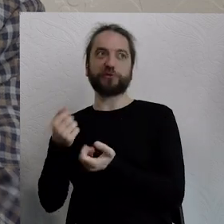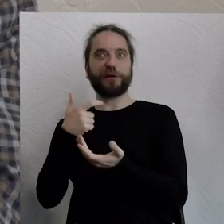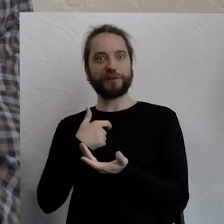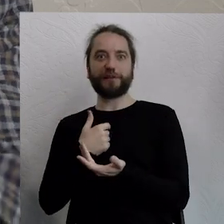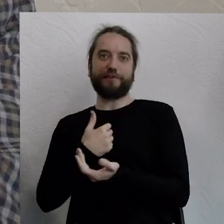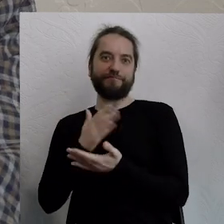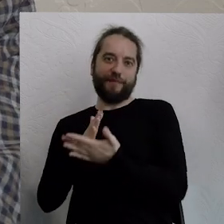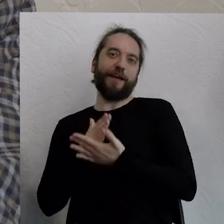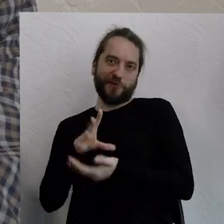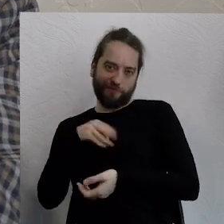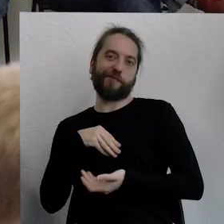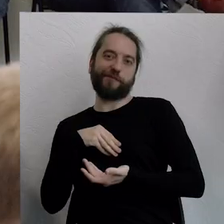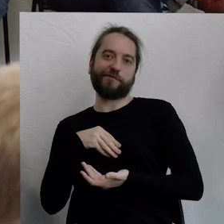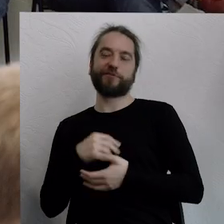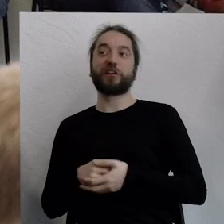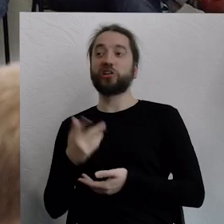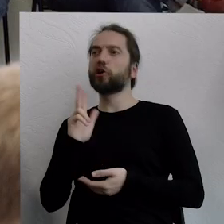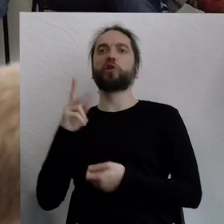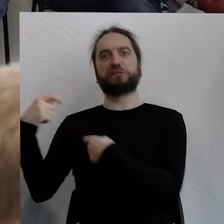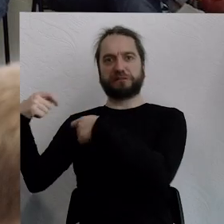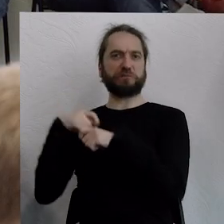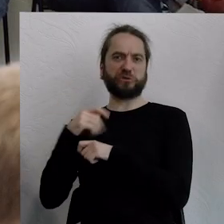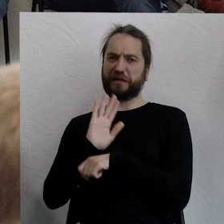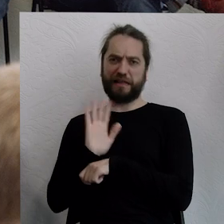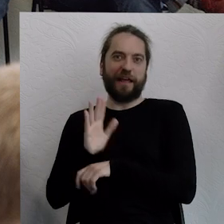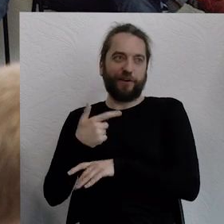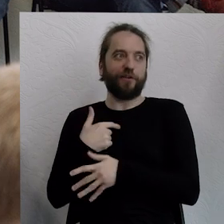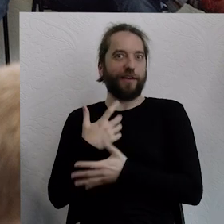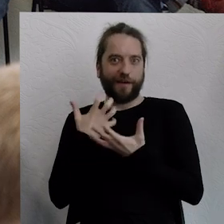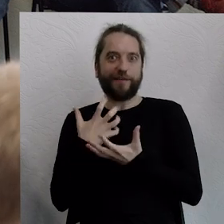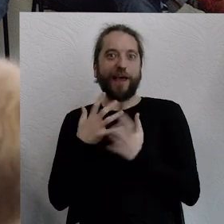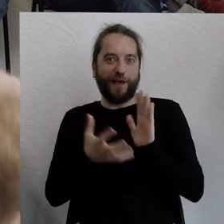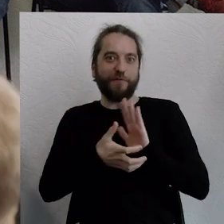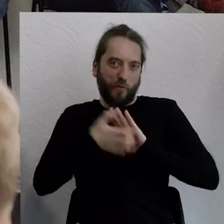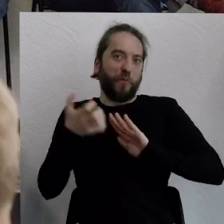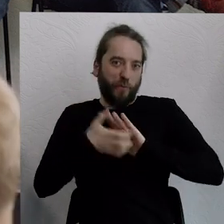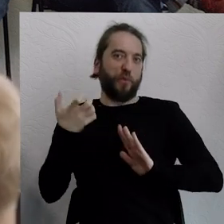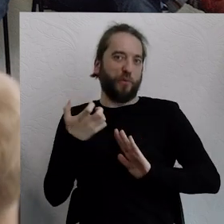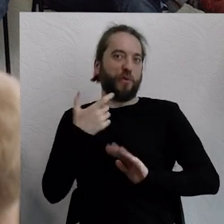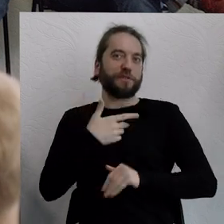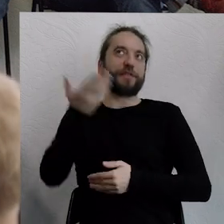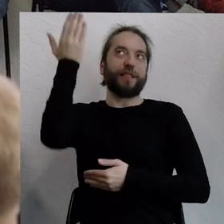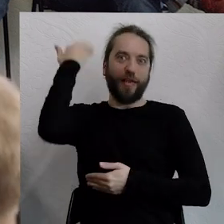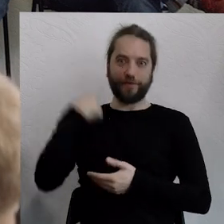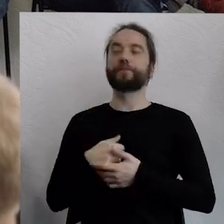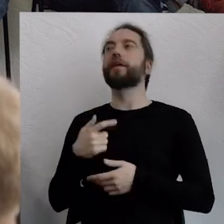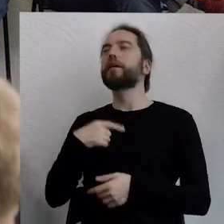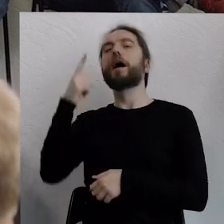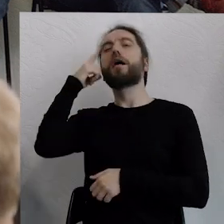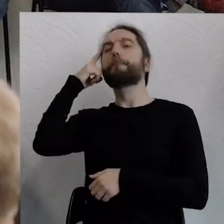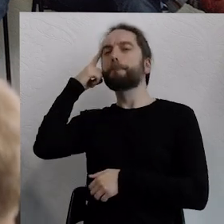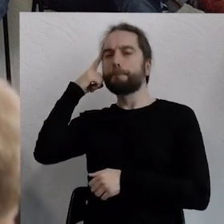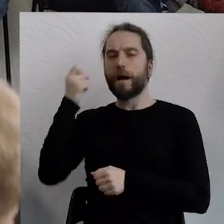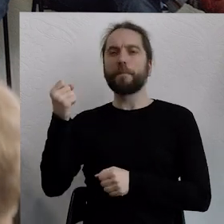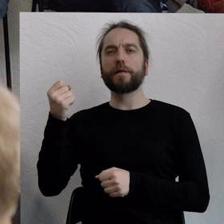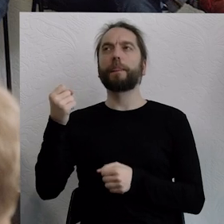przymusem wynikającym właśnie z niefunkcjonalności systemu. No, ja tylko dodam, że pamiętam, że tego, czego się nie